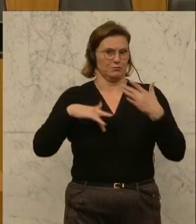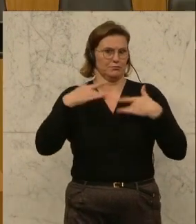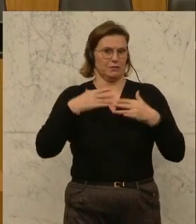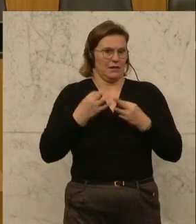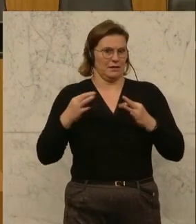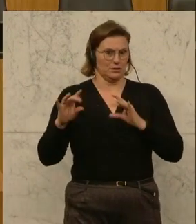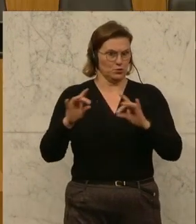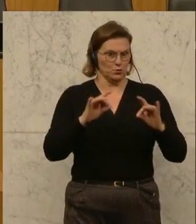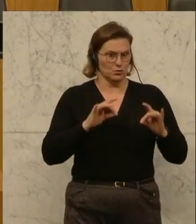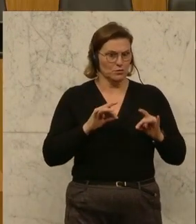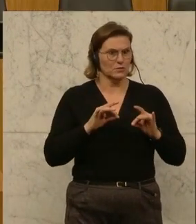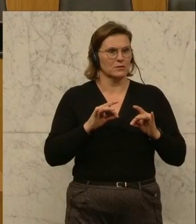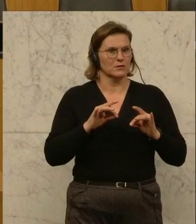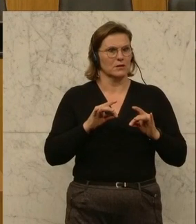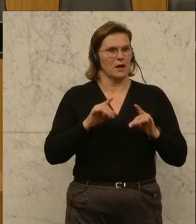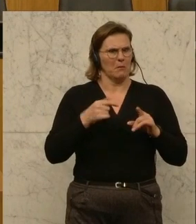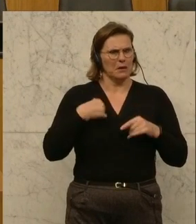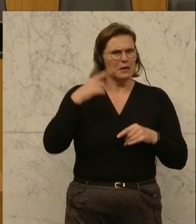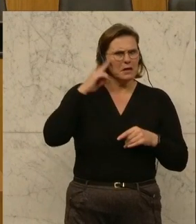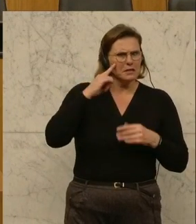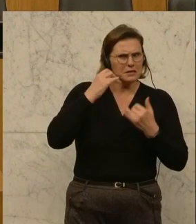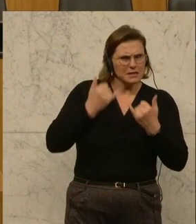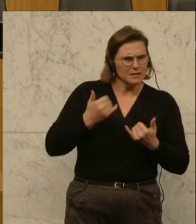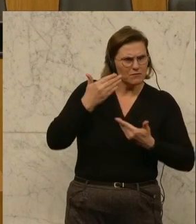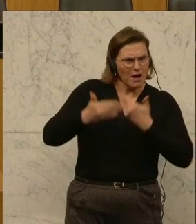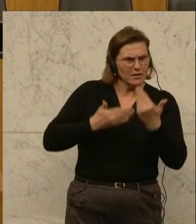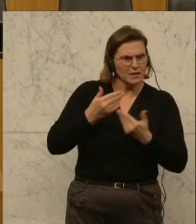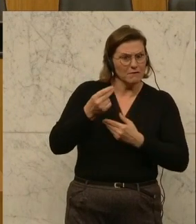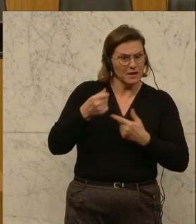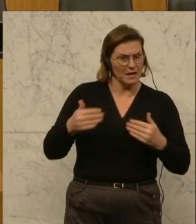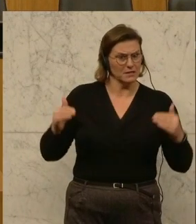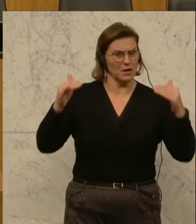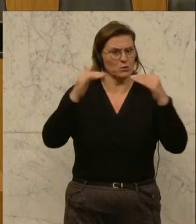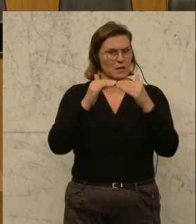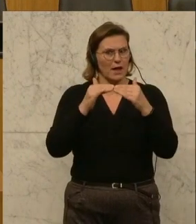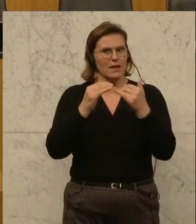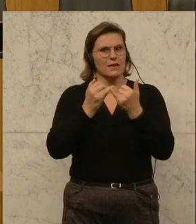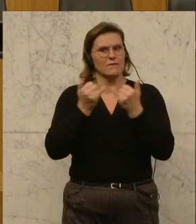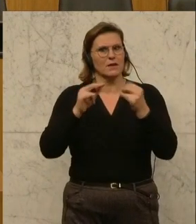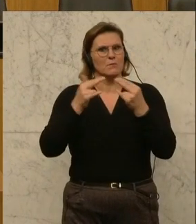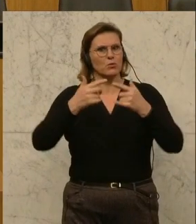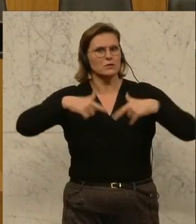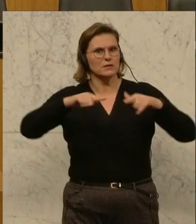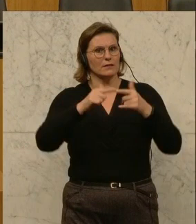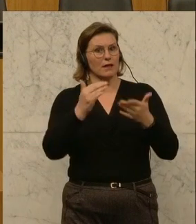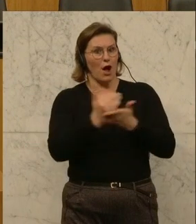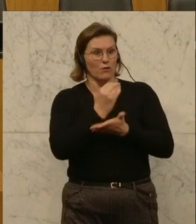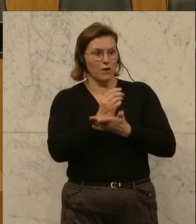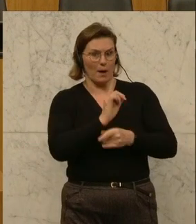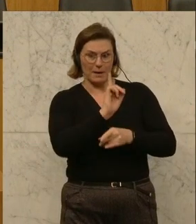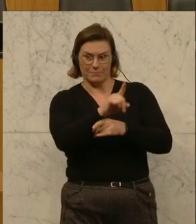ich richtig informiert bin, wird der Finanzausgleich ja gerade verhandelt. Wie wäre es denn, wenn man da für die Bundesländer die Aufgabe stellt,